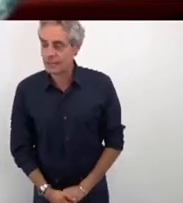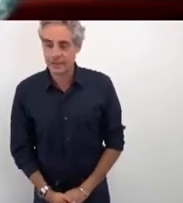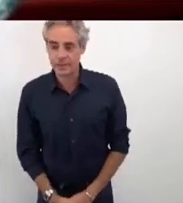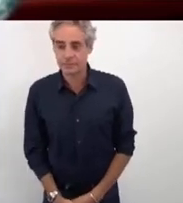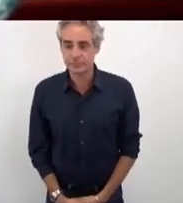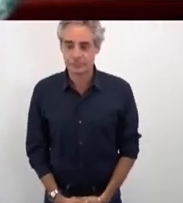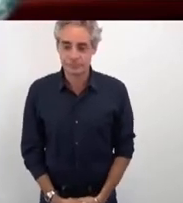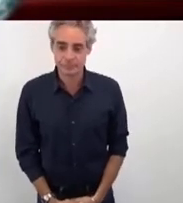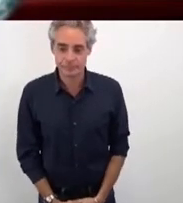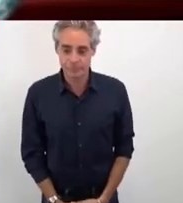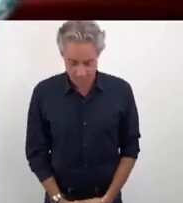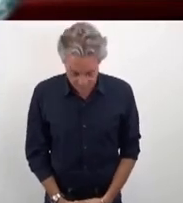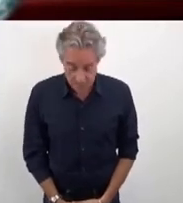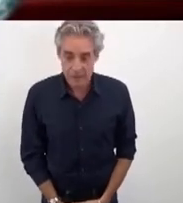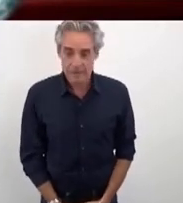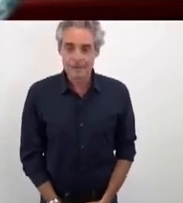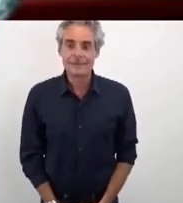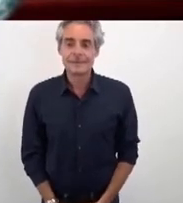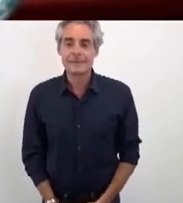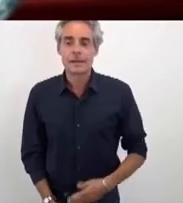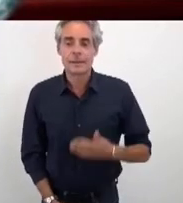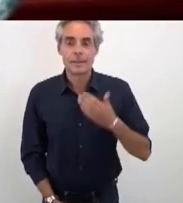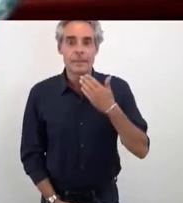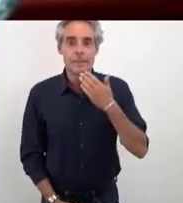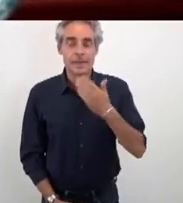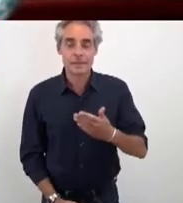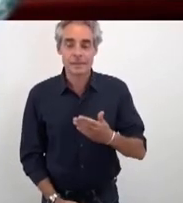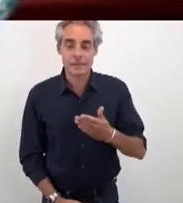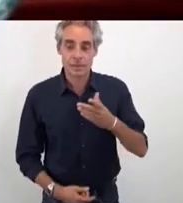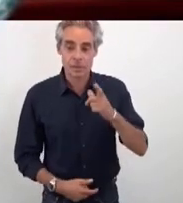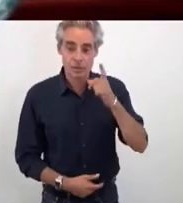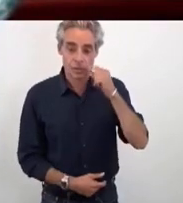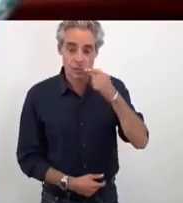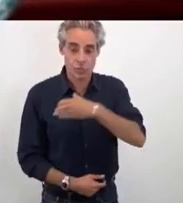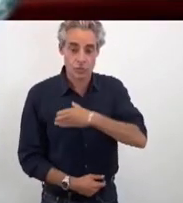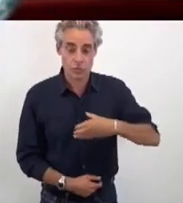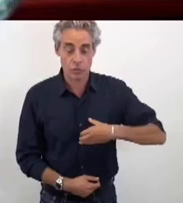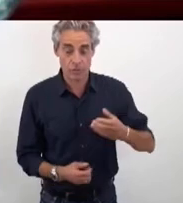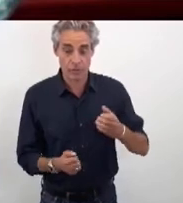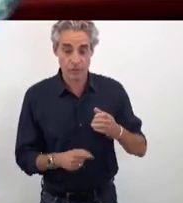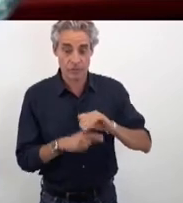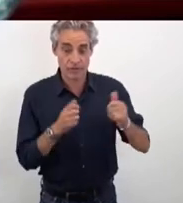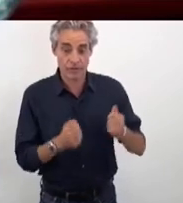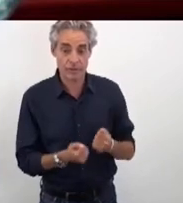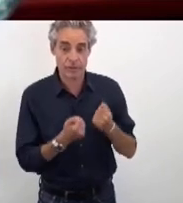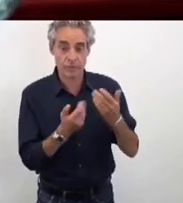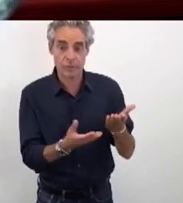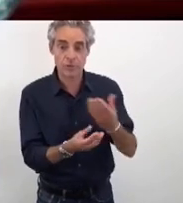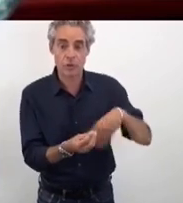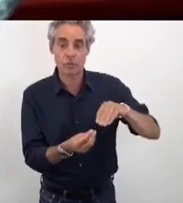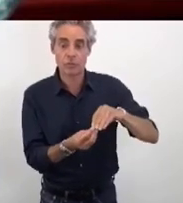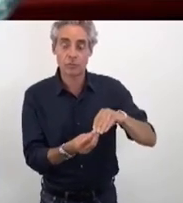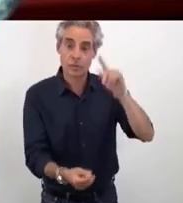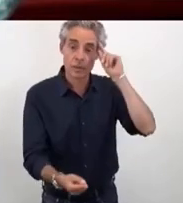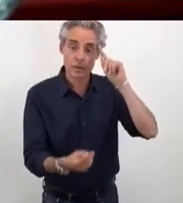Je vais donc en ce qui me concerne faire des propositions complémentaires sur le champ de la prévention,